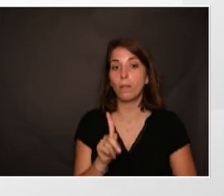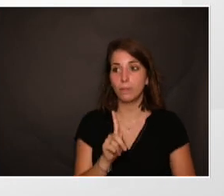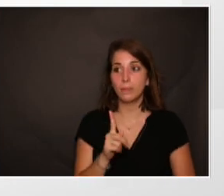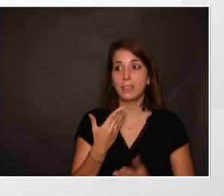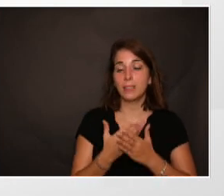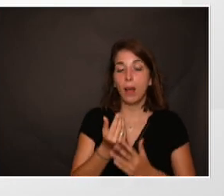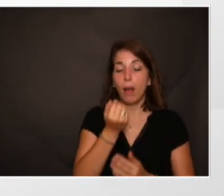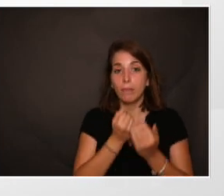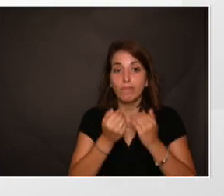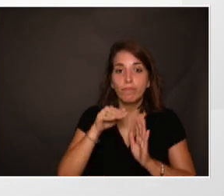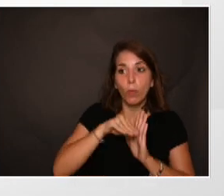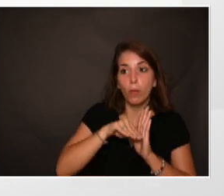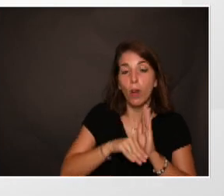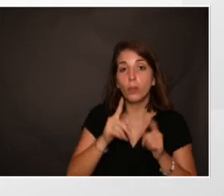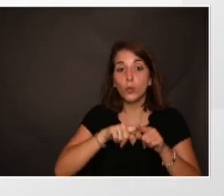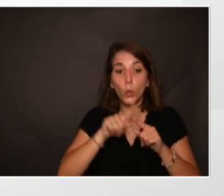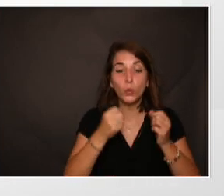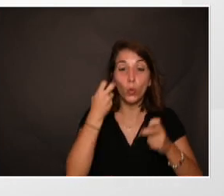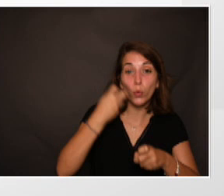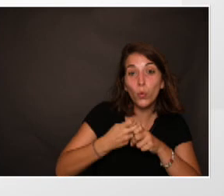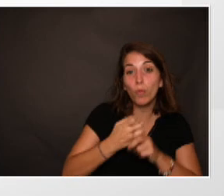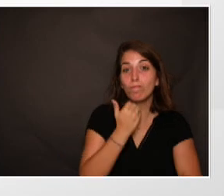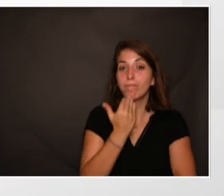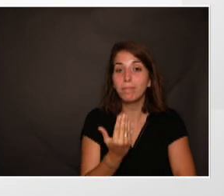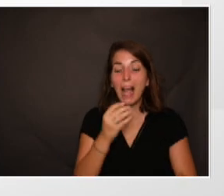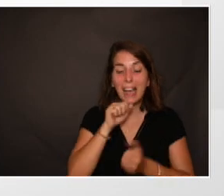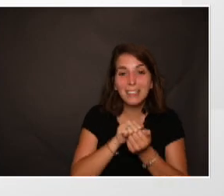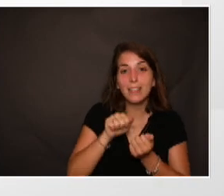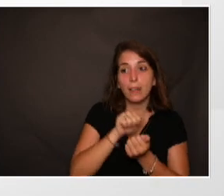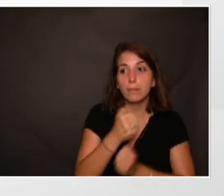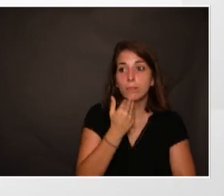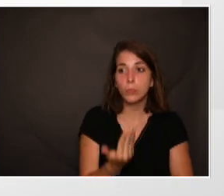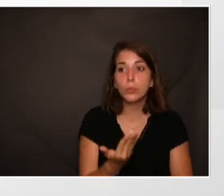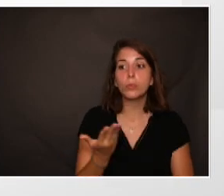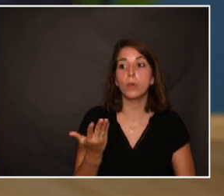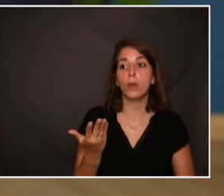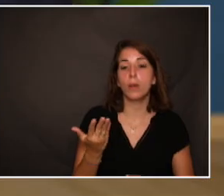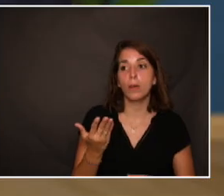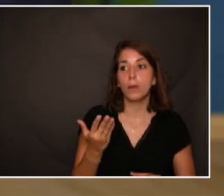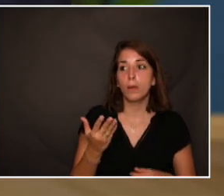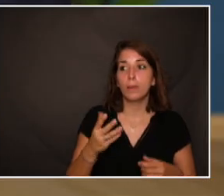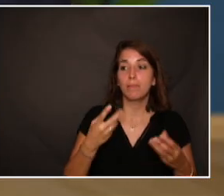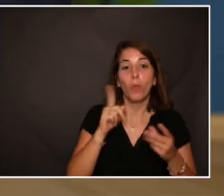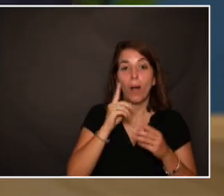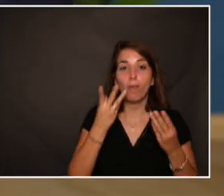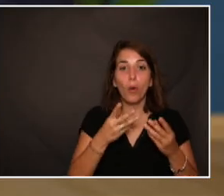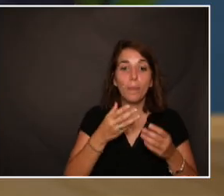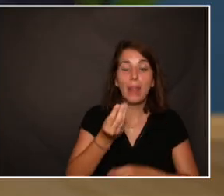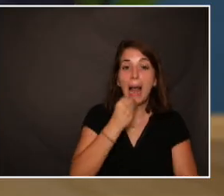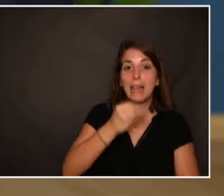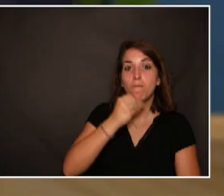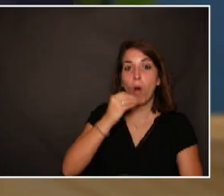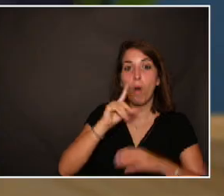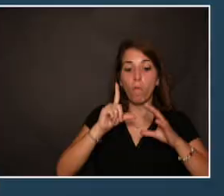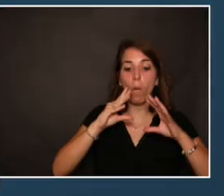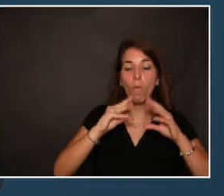peut-être pourra moins manger des choses solides, il faudra revoir la texture des aliments, ce sera peut-être moins